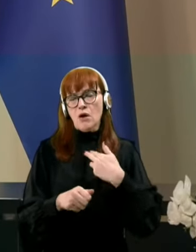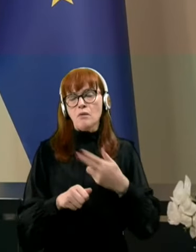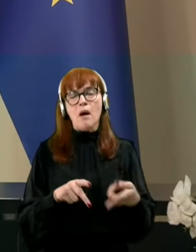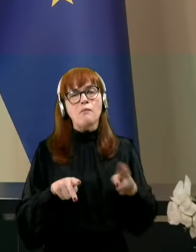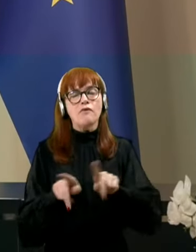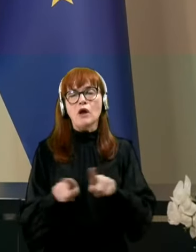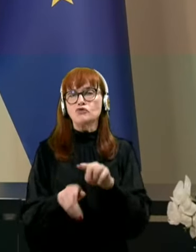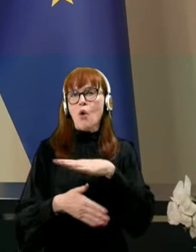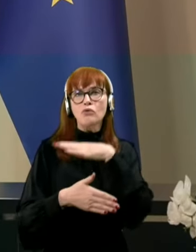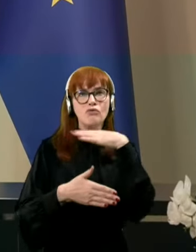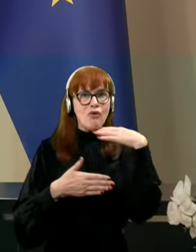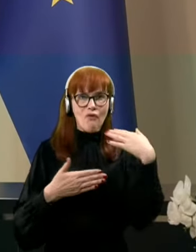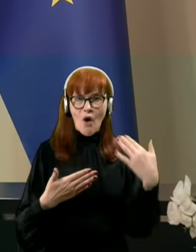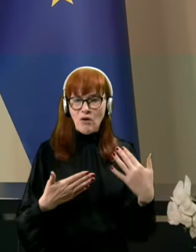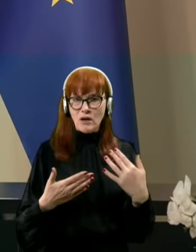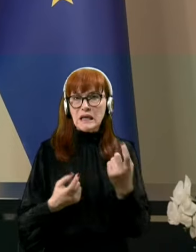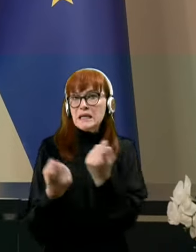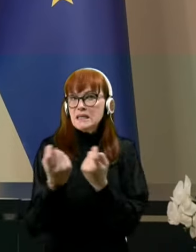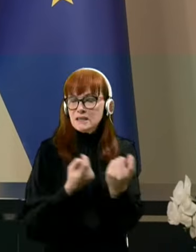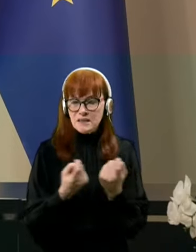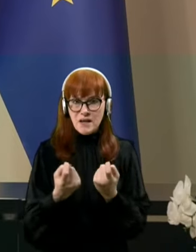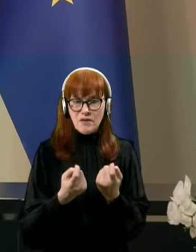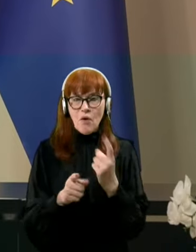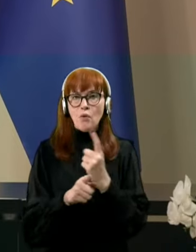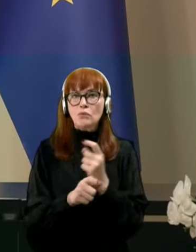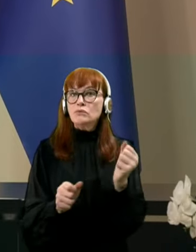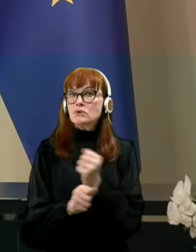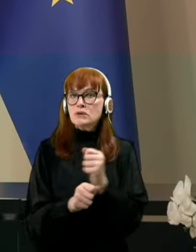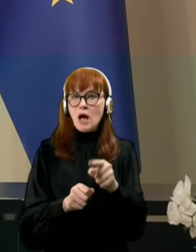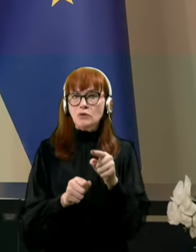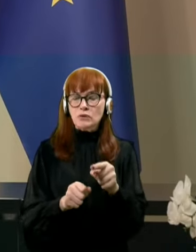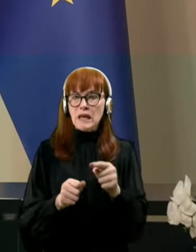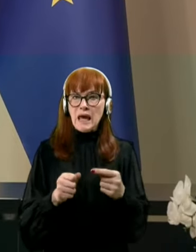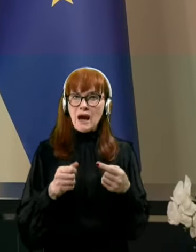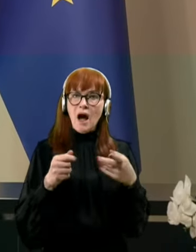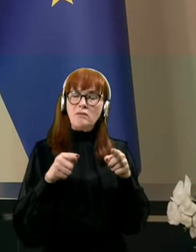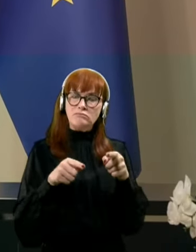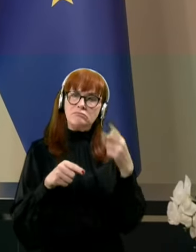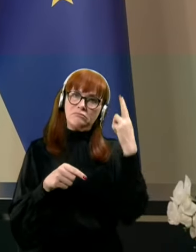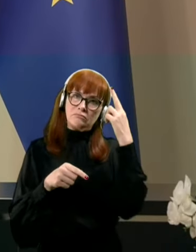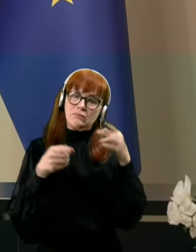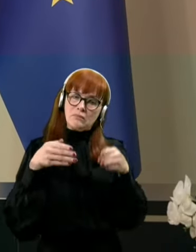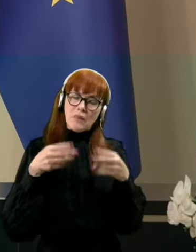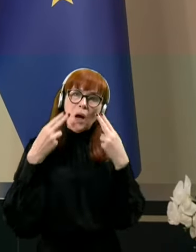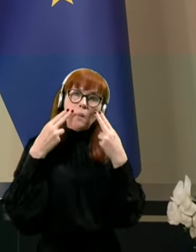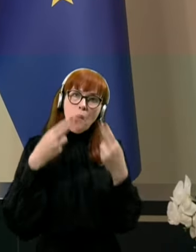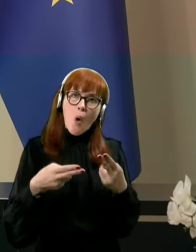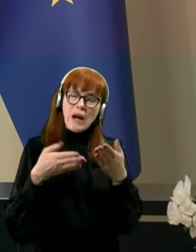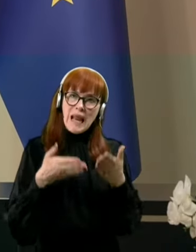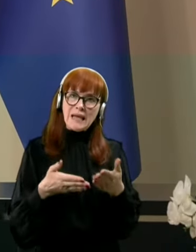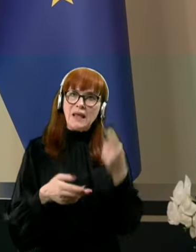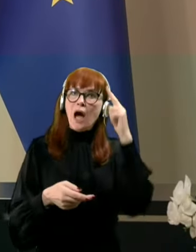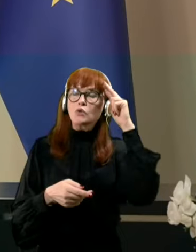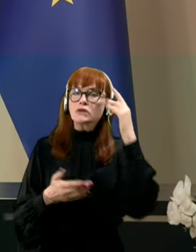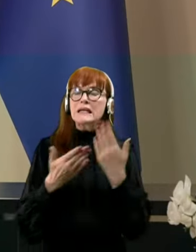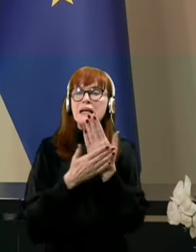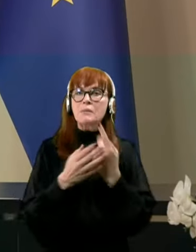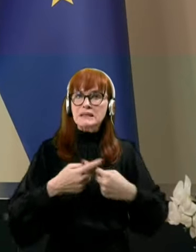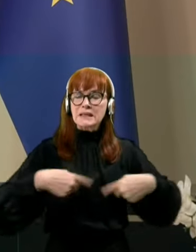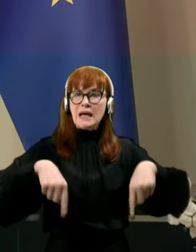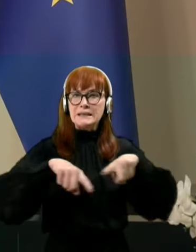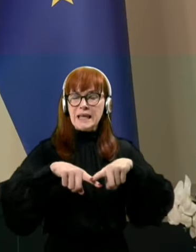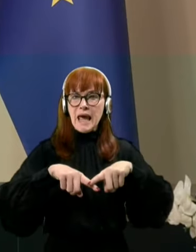kot dovolj in tudi izzivo in zato z tega zonega kota tudi v skrbi za sektor